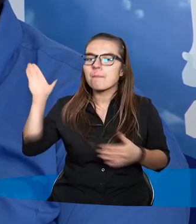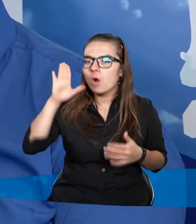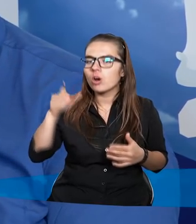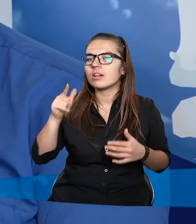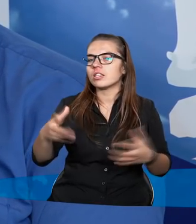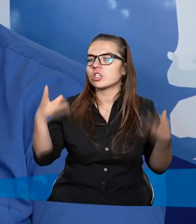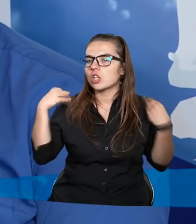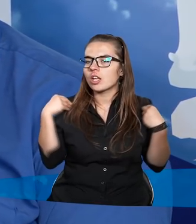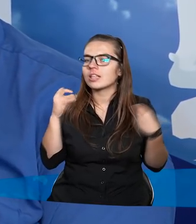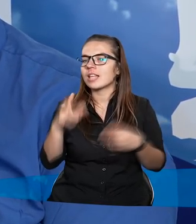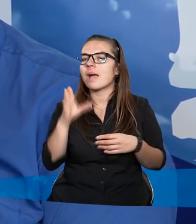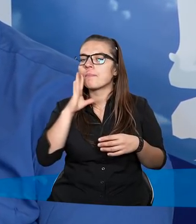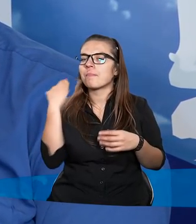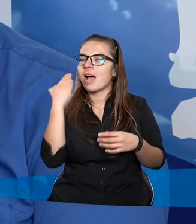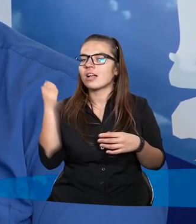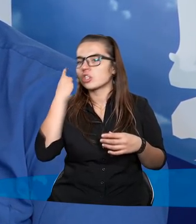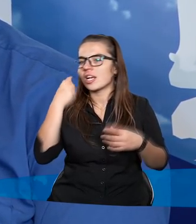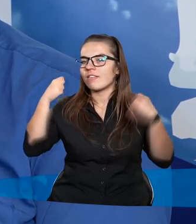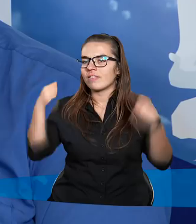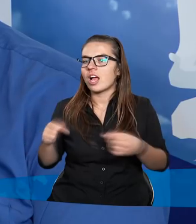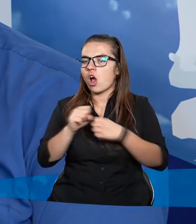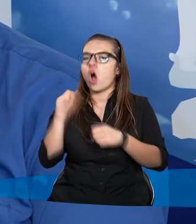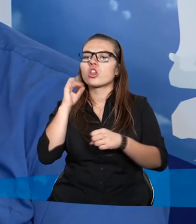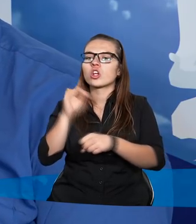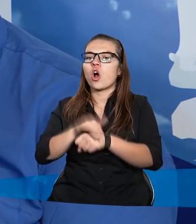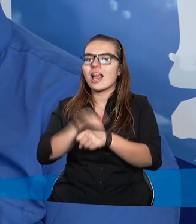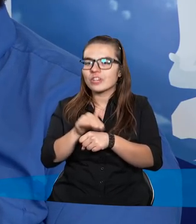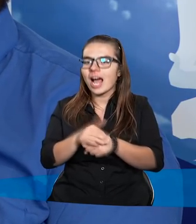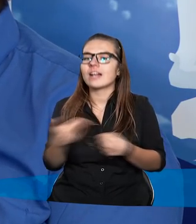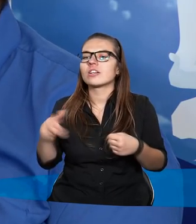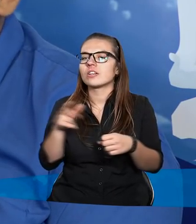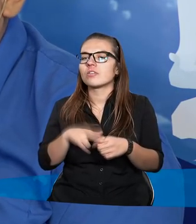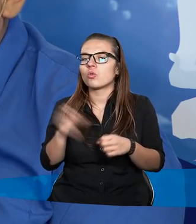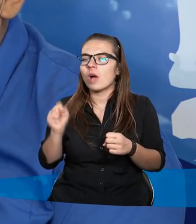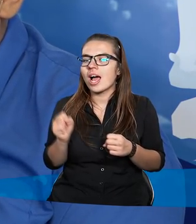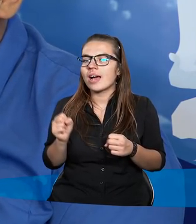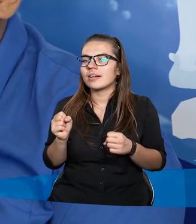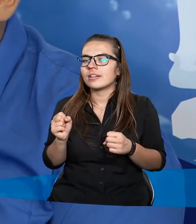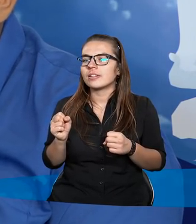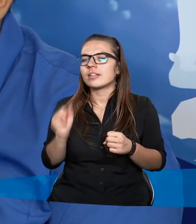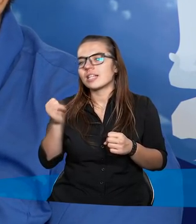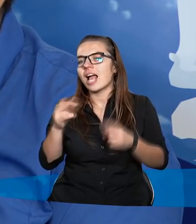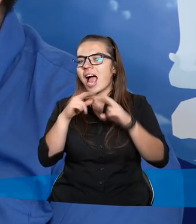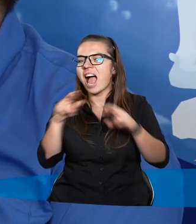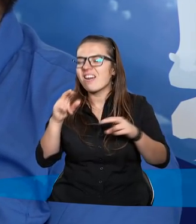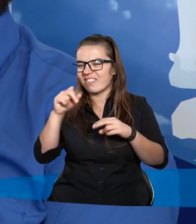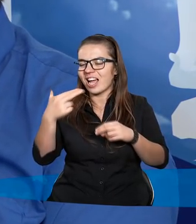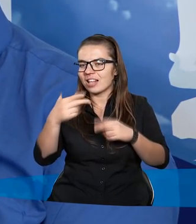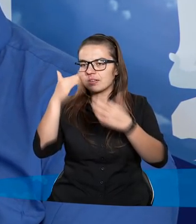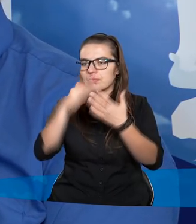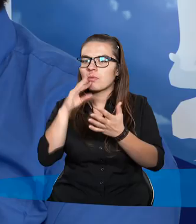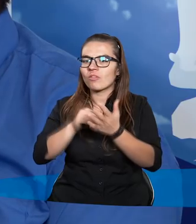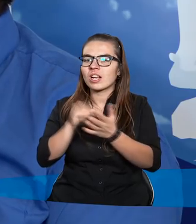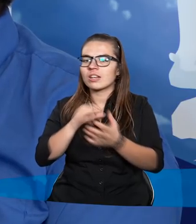to dostałem taki bardzo ciekawy wiersz od koleżanki, w której jak refren w tym wierszu